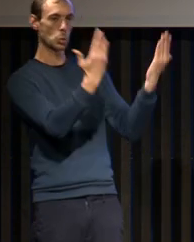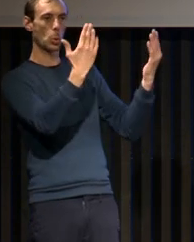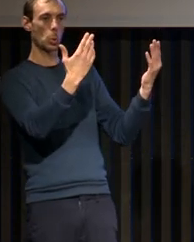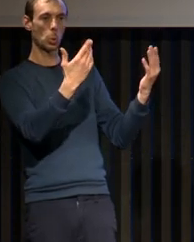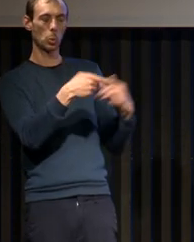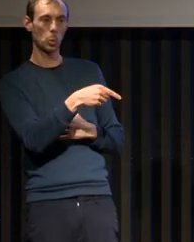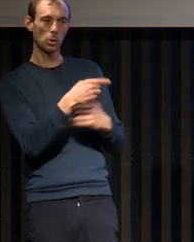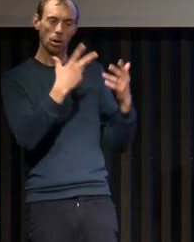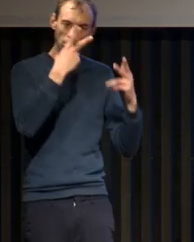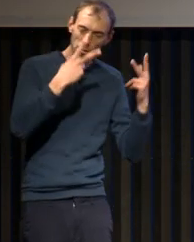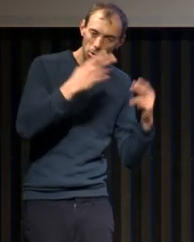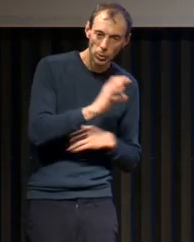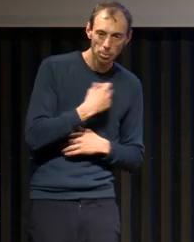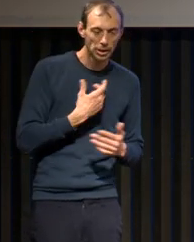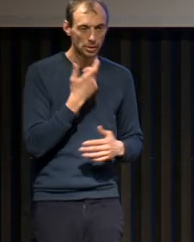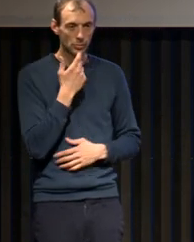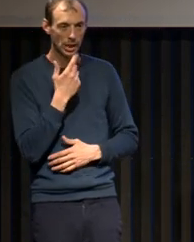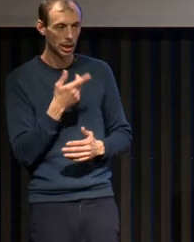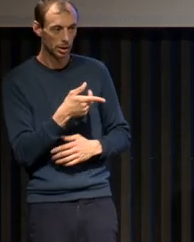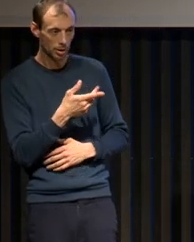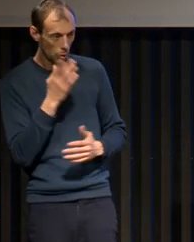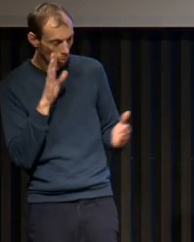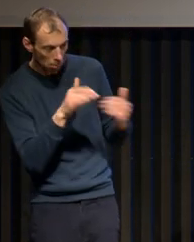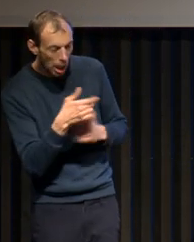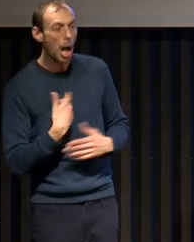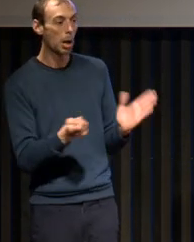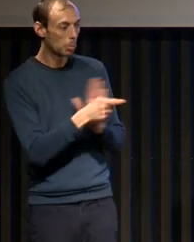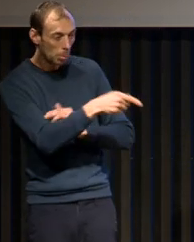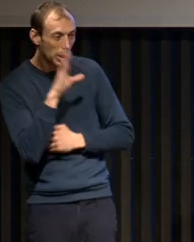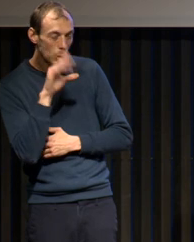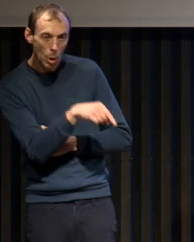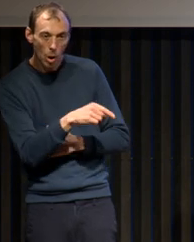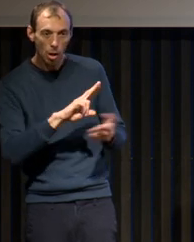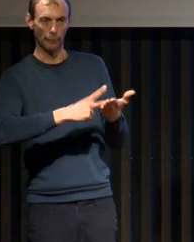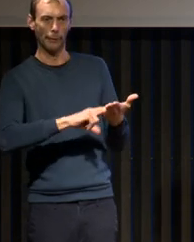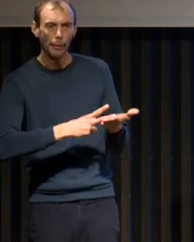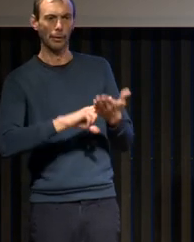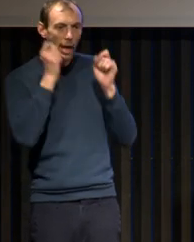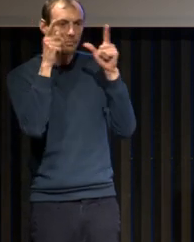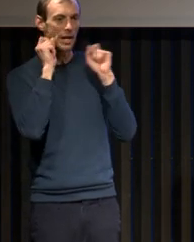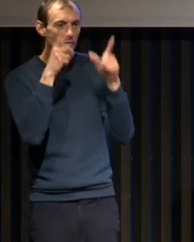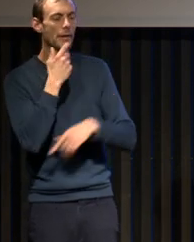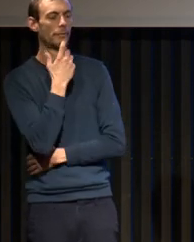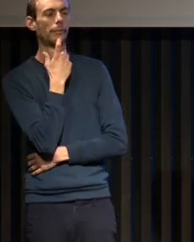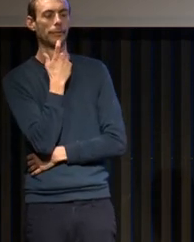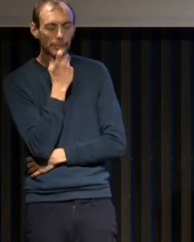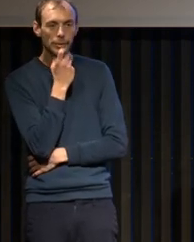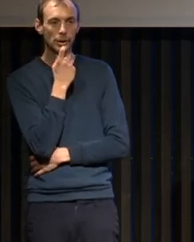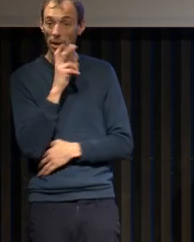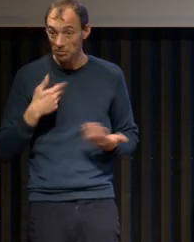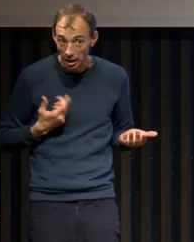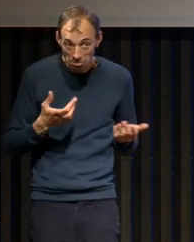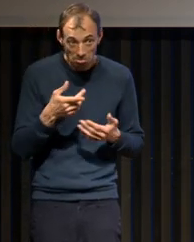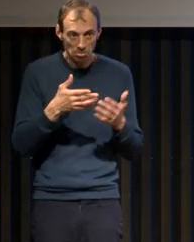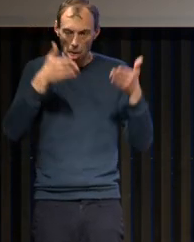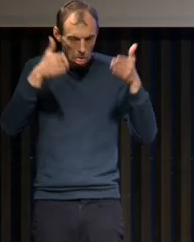dorment. On commence à voir la problématique du syndrome d'apoptie obstructive du sommeil. Mais tellement aveuglé par le CO2, ils